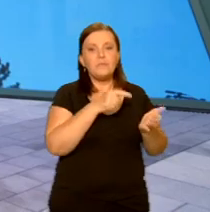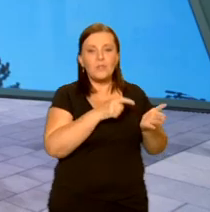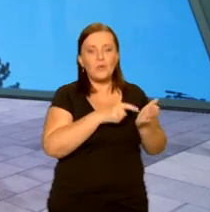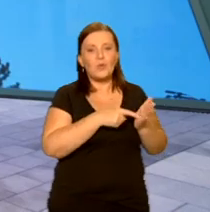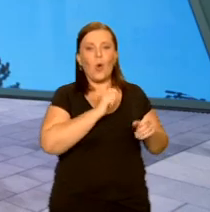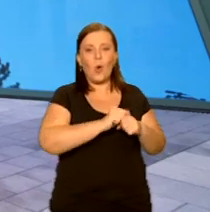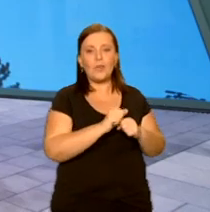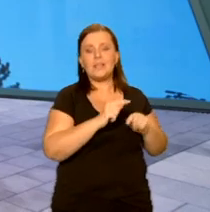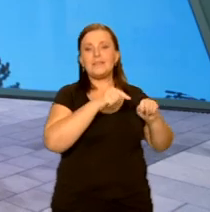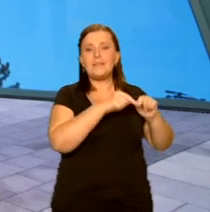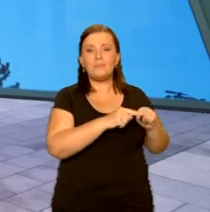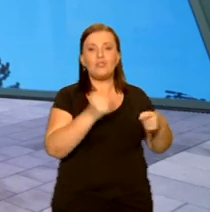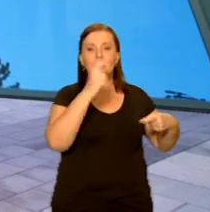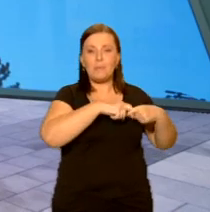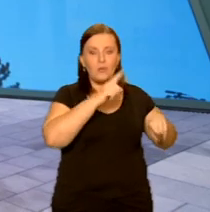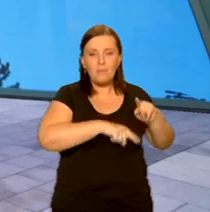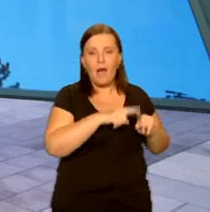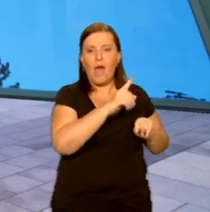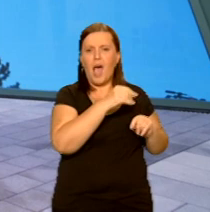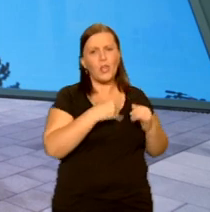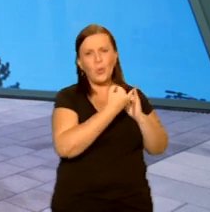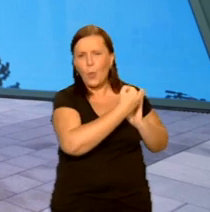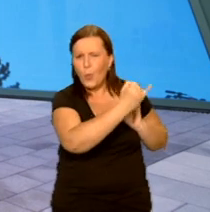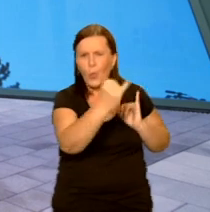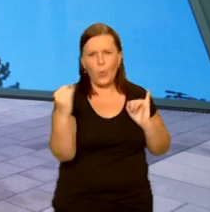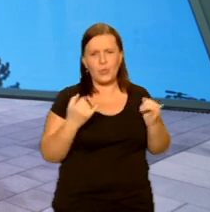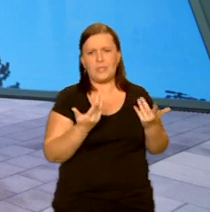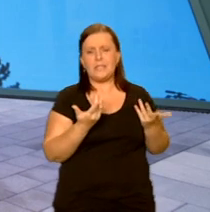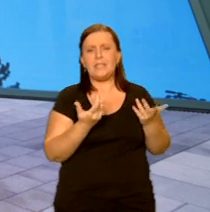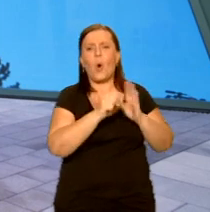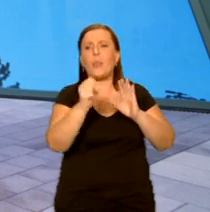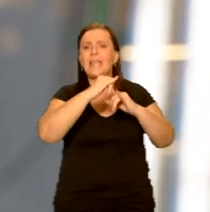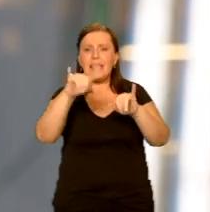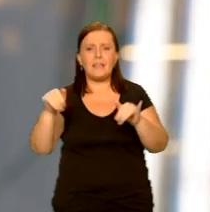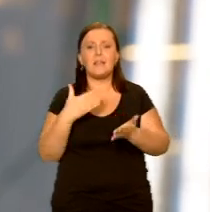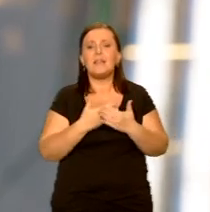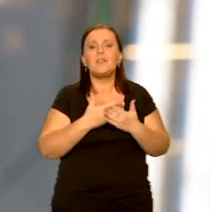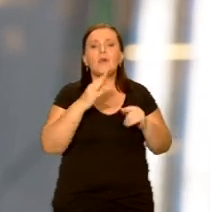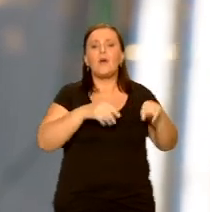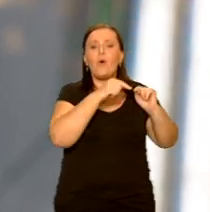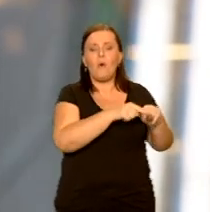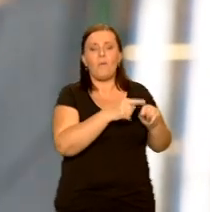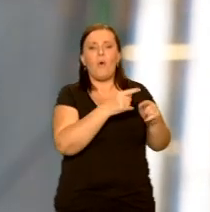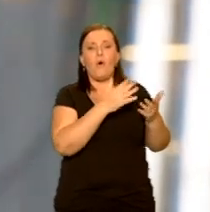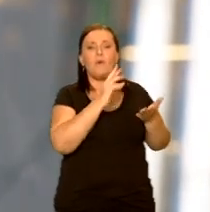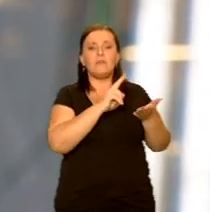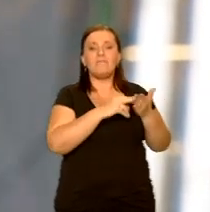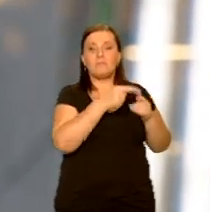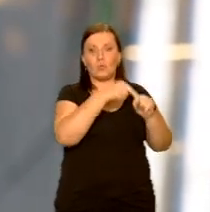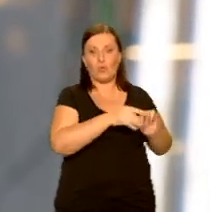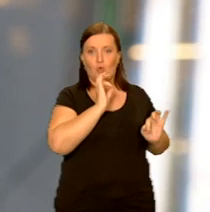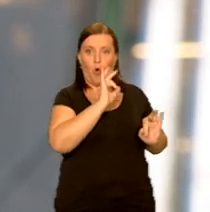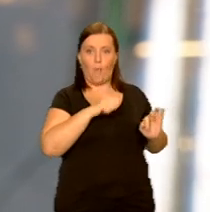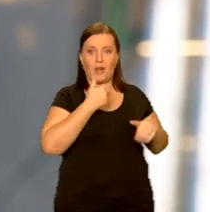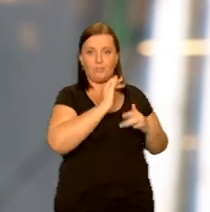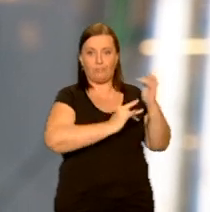znanych przyczepek na rynku kilkoma ważnymi rzeczami, a przede wszystkim spełnia, oprócz funkcji transportowej,